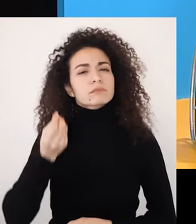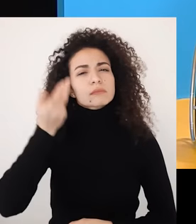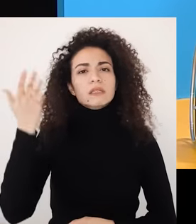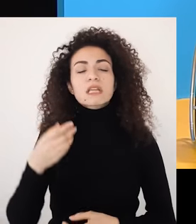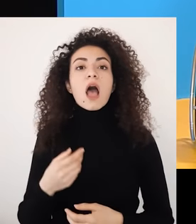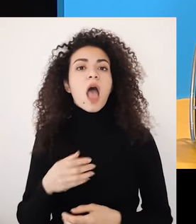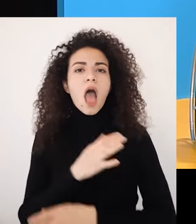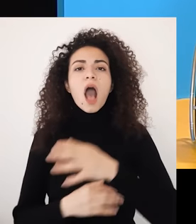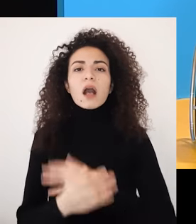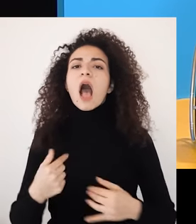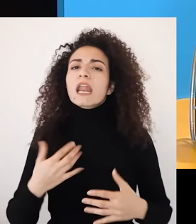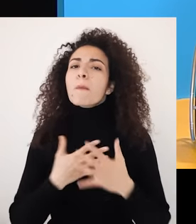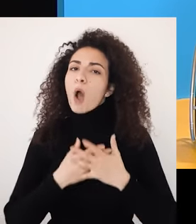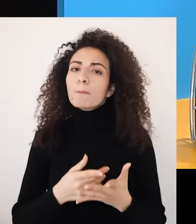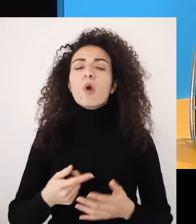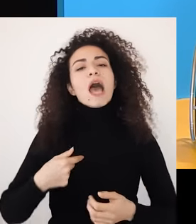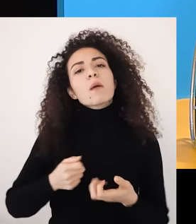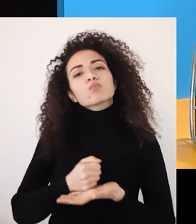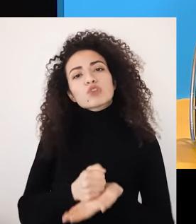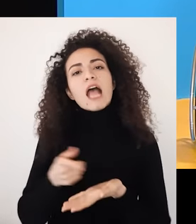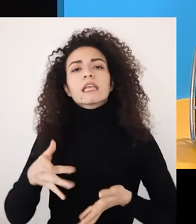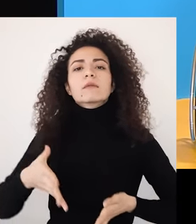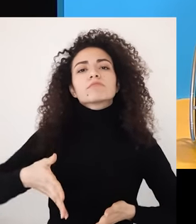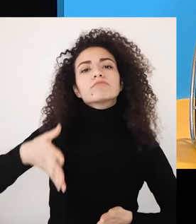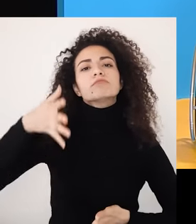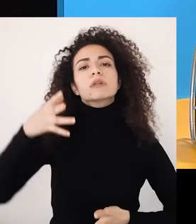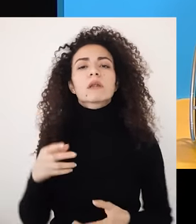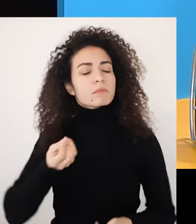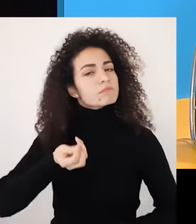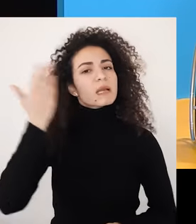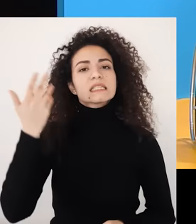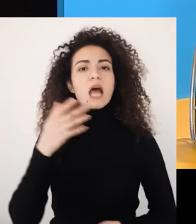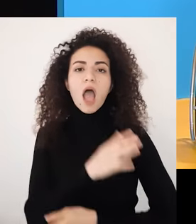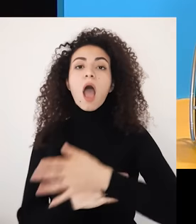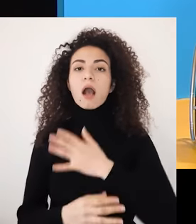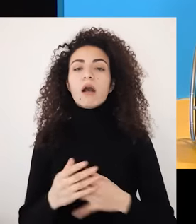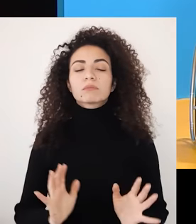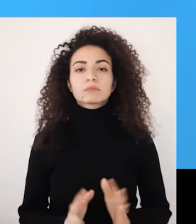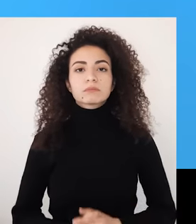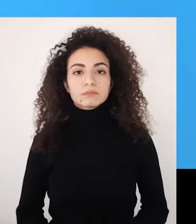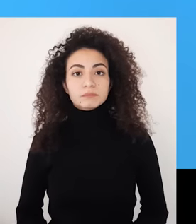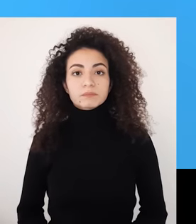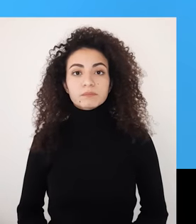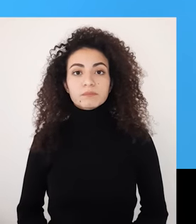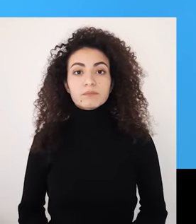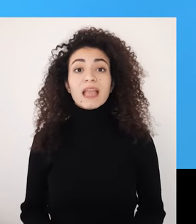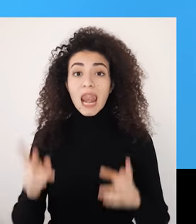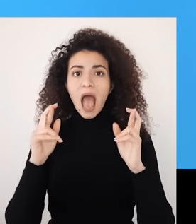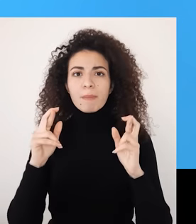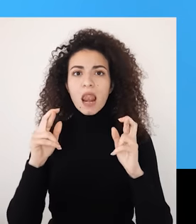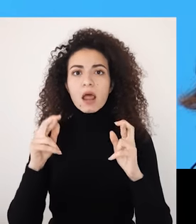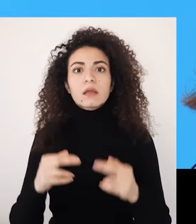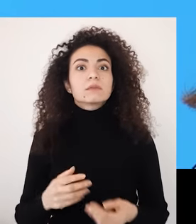ما عندها إعاقة وأنا أكيد إن حبي إلي بخليها تكبر وتنمى كأنه ما صار شيء وقريباً ننسى